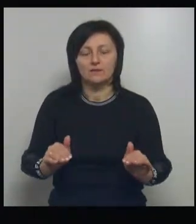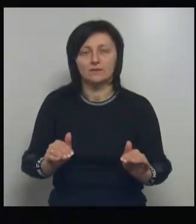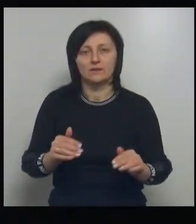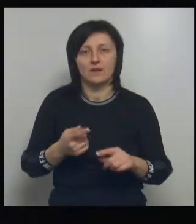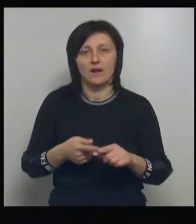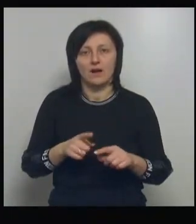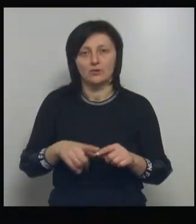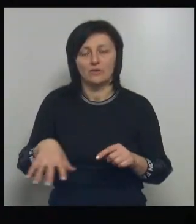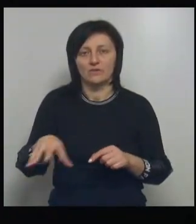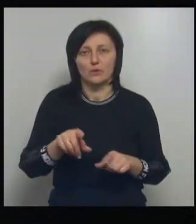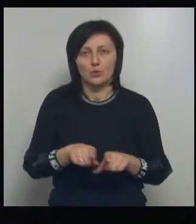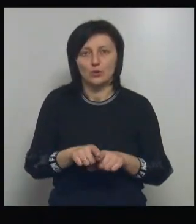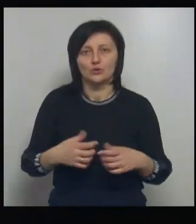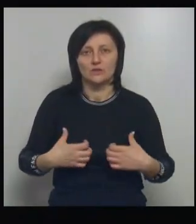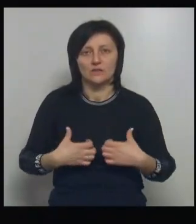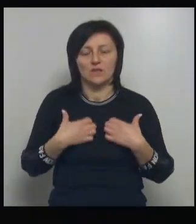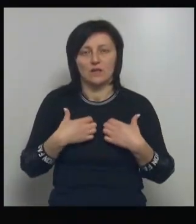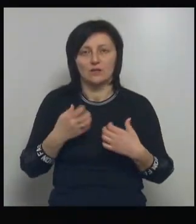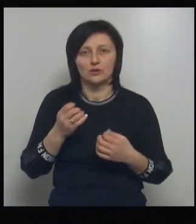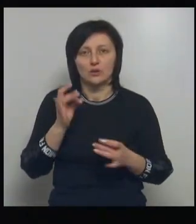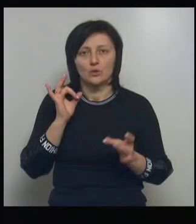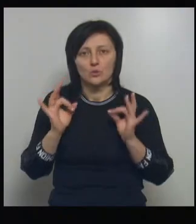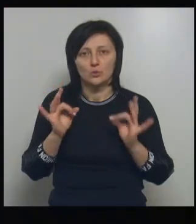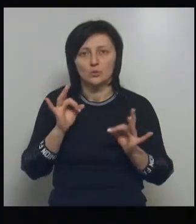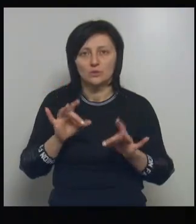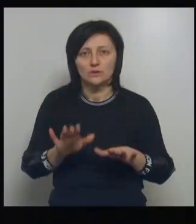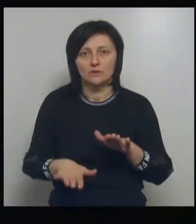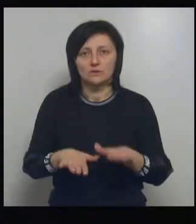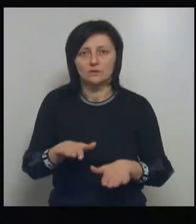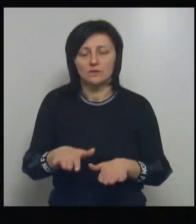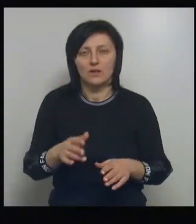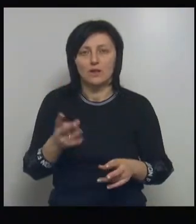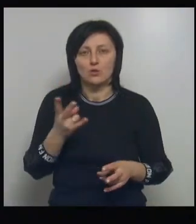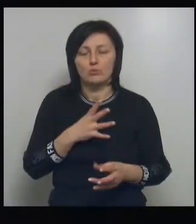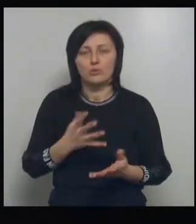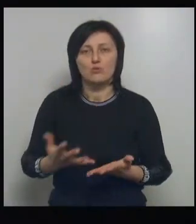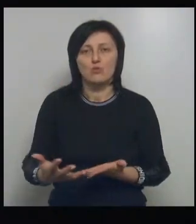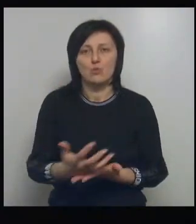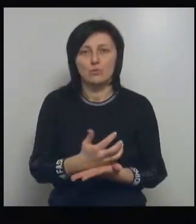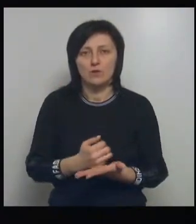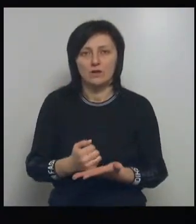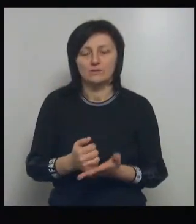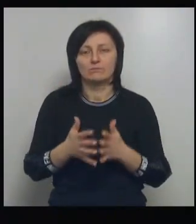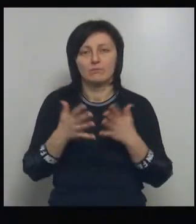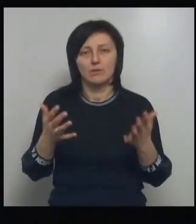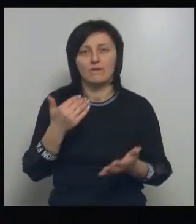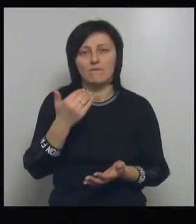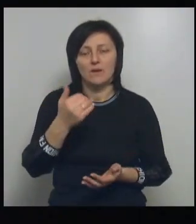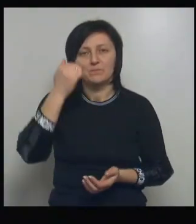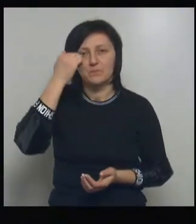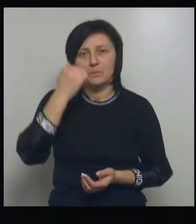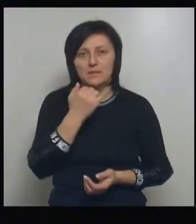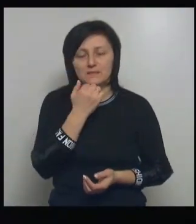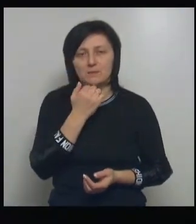страшно, вот еще вот этот хруст под ногами необходимо было убрать. И спасибо вам за то, что вы откликнулись, за то, что вы пришли.